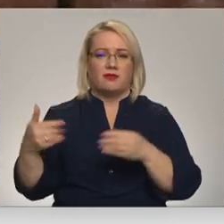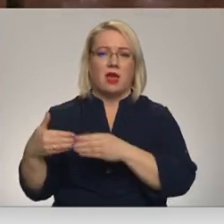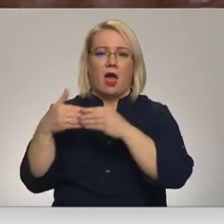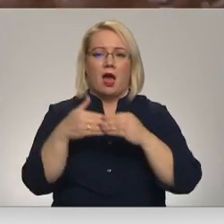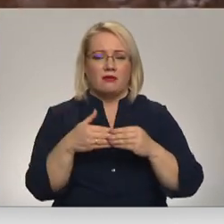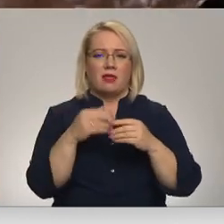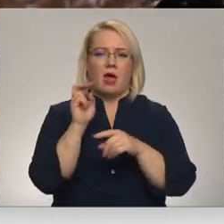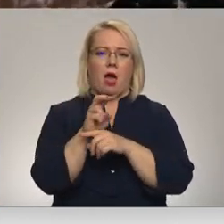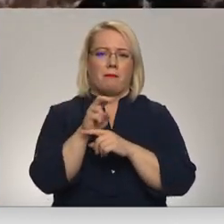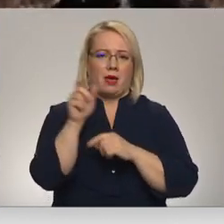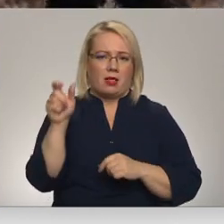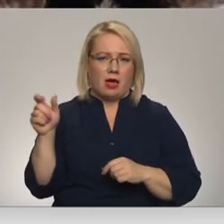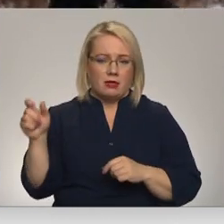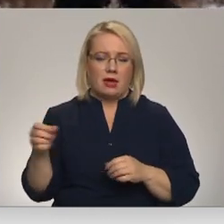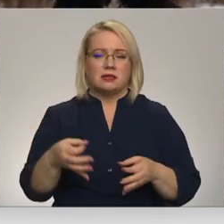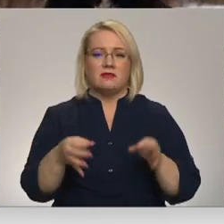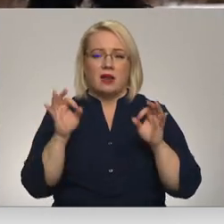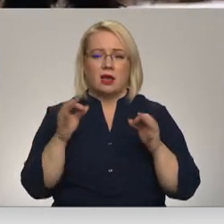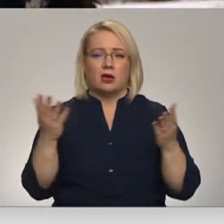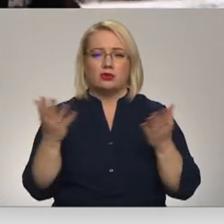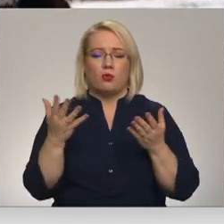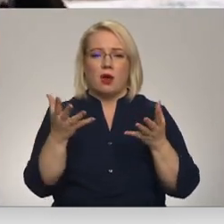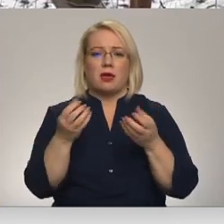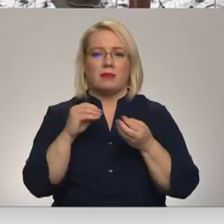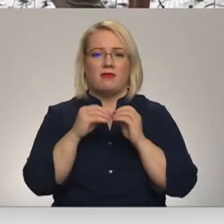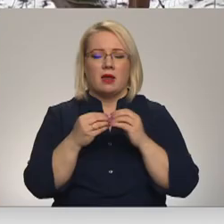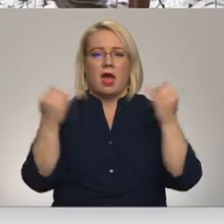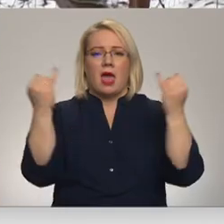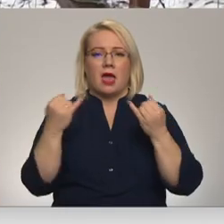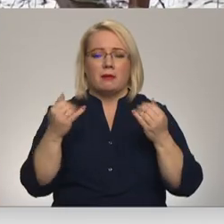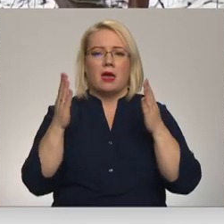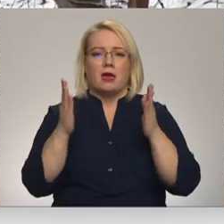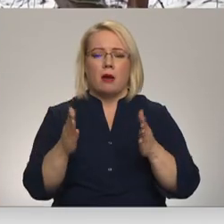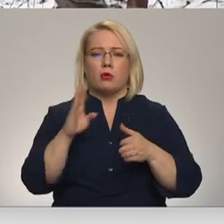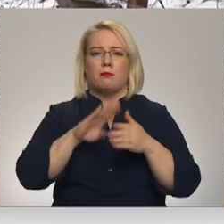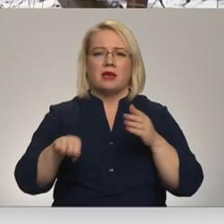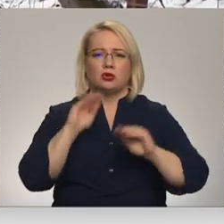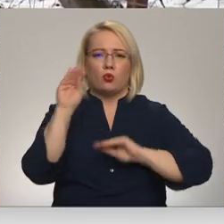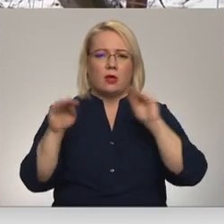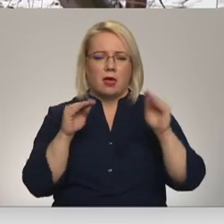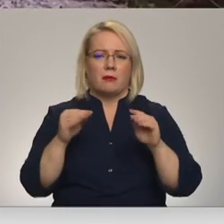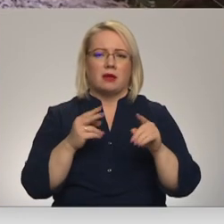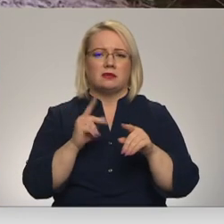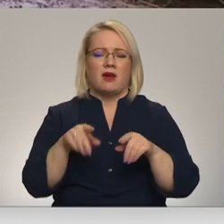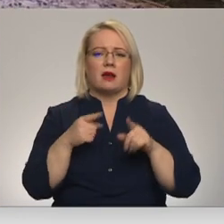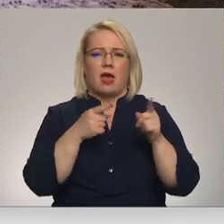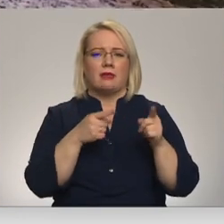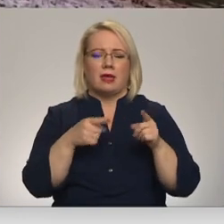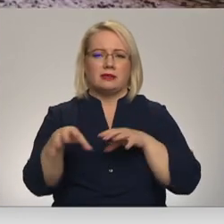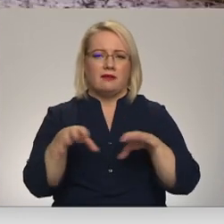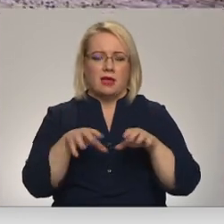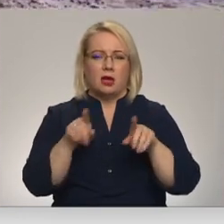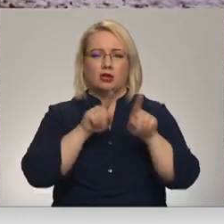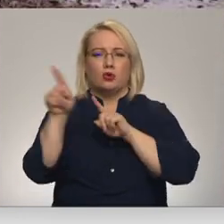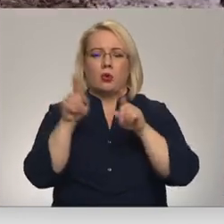apmeklētāji. Svarīgākais, lūdziņiem tvērā, eglītēm jābūt bez rotājumiem, kas varētu kaitēt dzīvniekiem. Skujām vēl